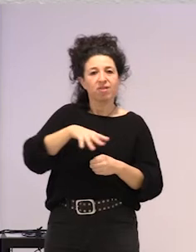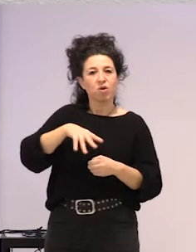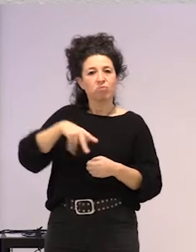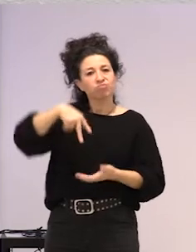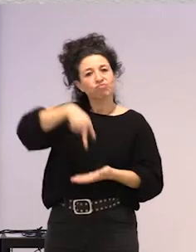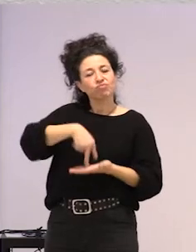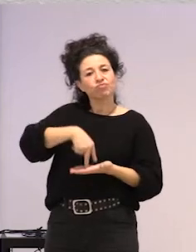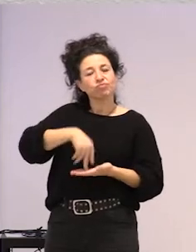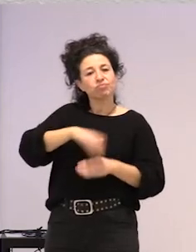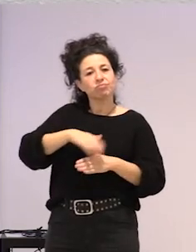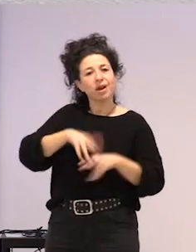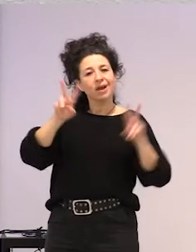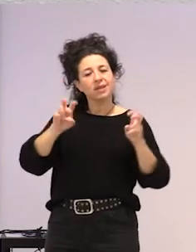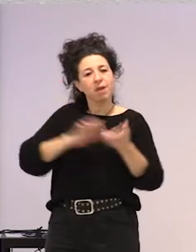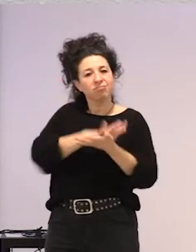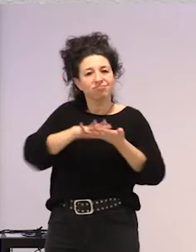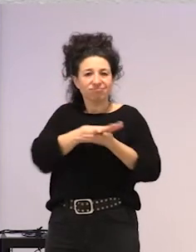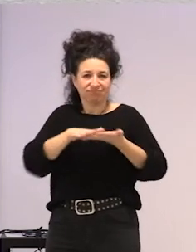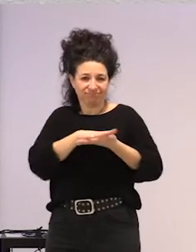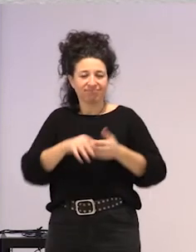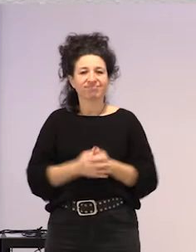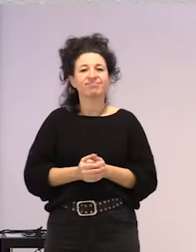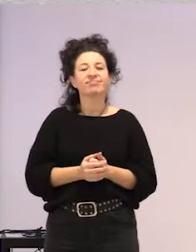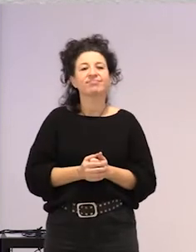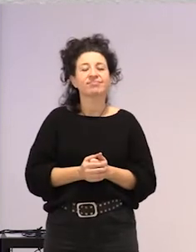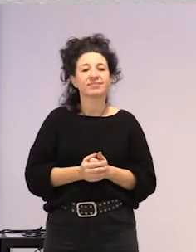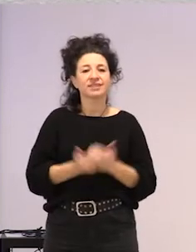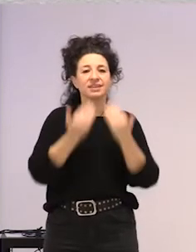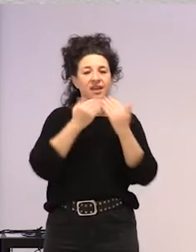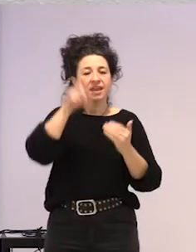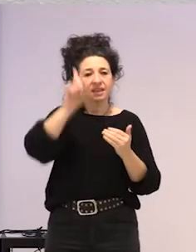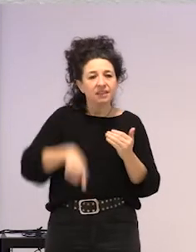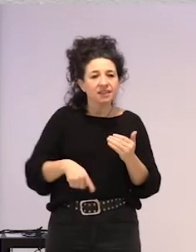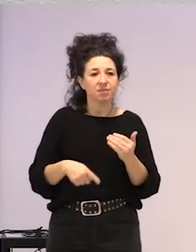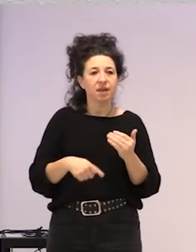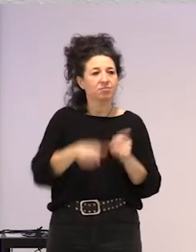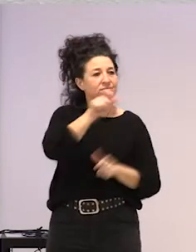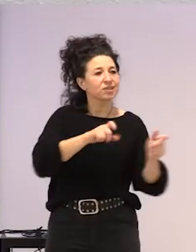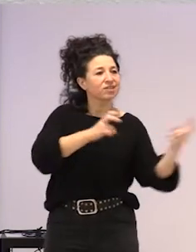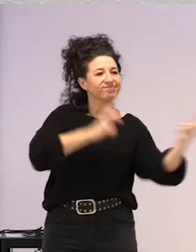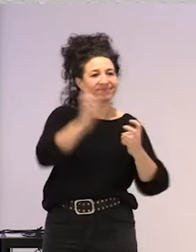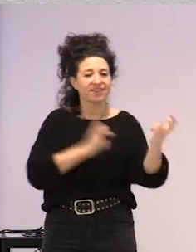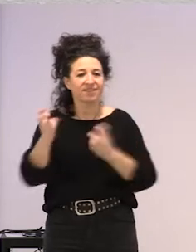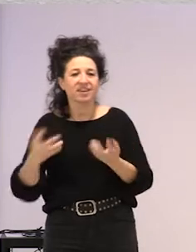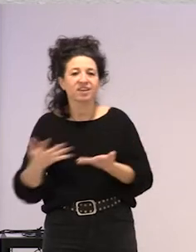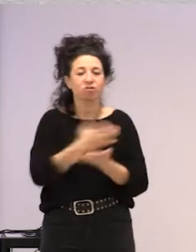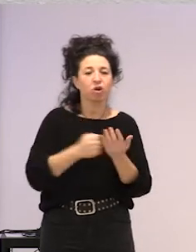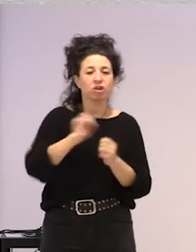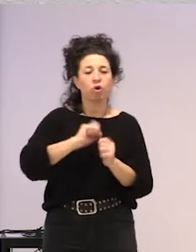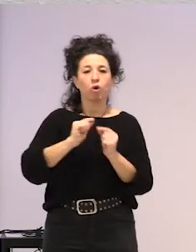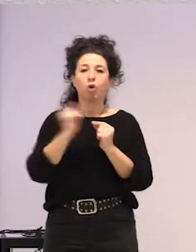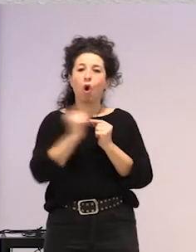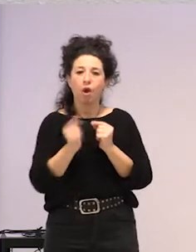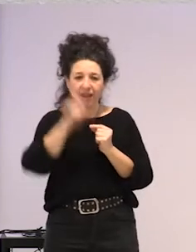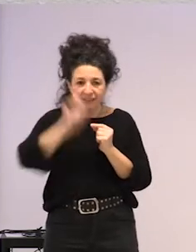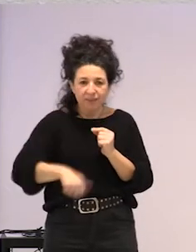gaionen inguruan itzegiteko, eskerrik asko ere bai urbildu zareten guztioi, edo jarraitzen ari bai zareten